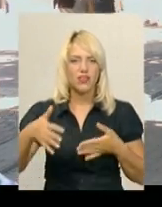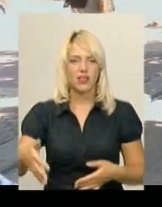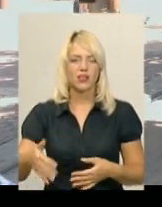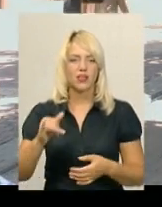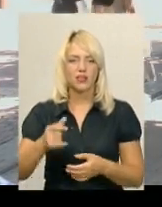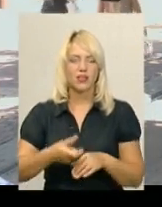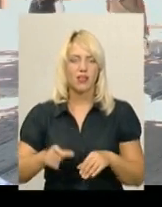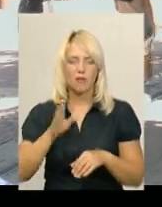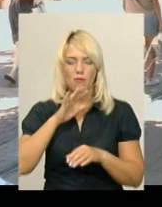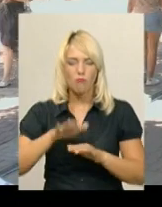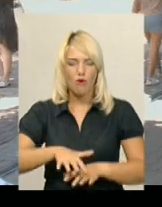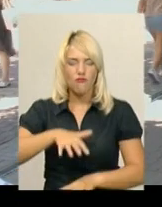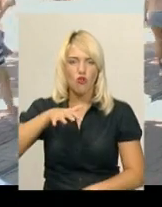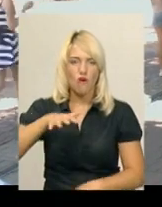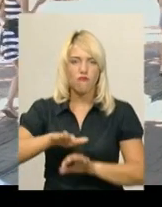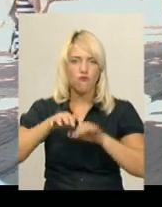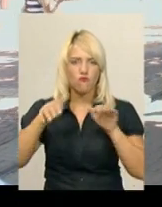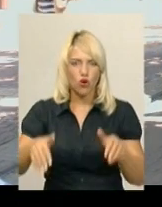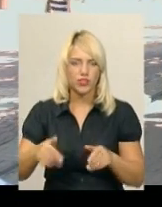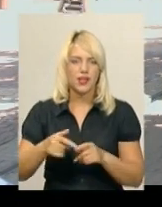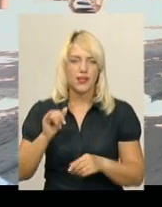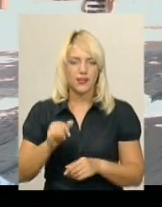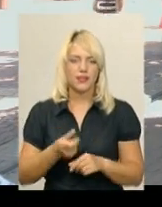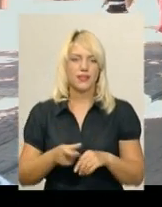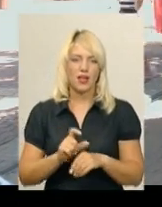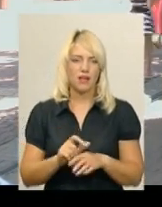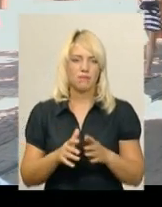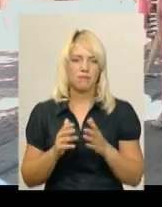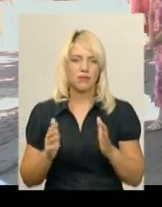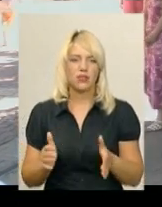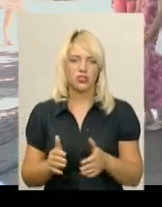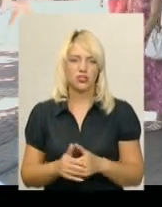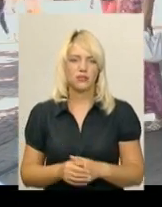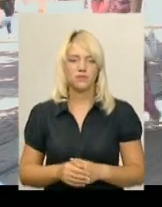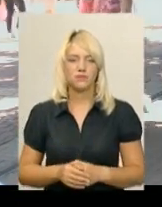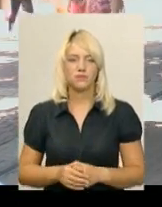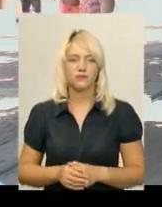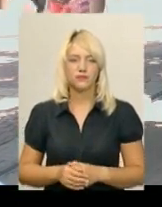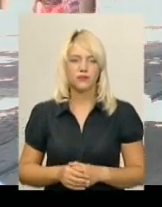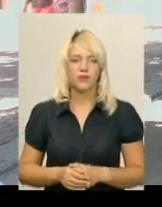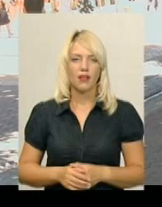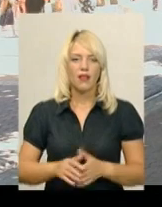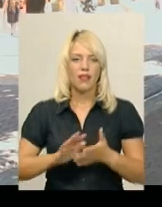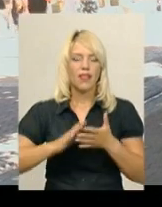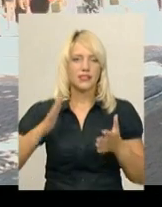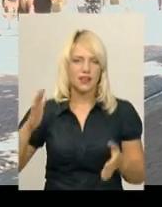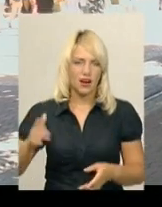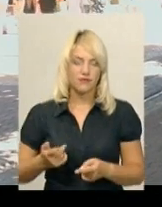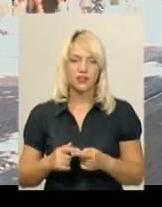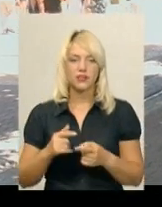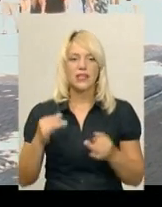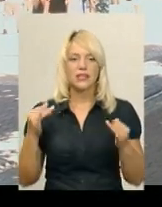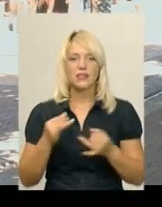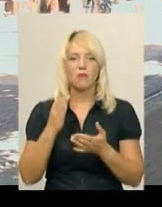найбільш повноводний, найбільш такий яскравий. Цікавий, має